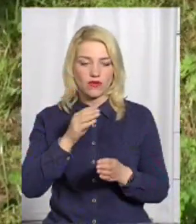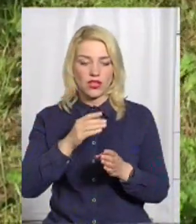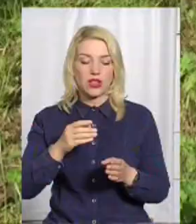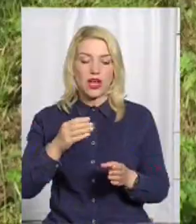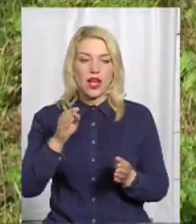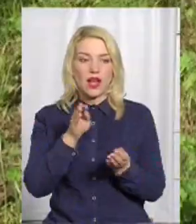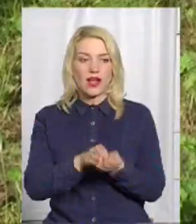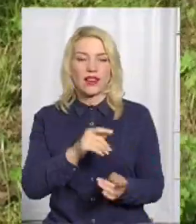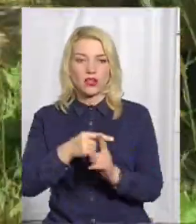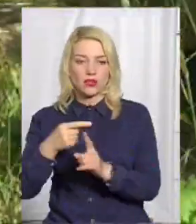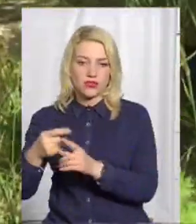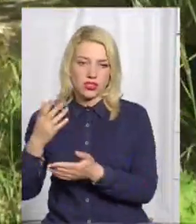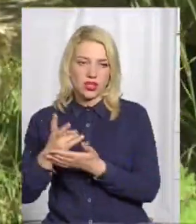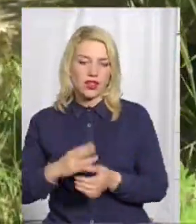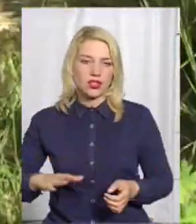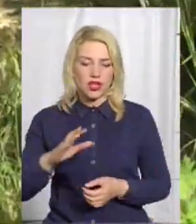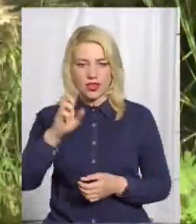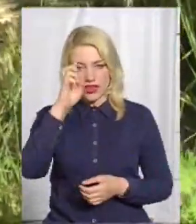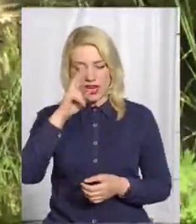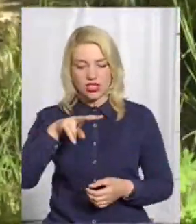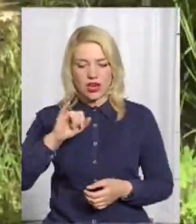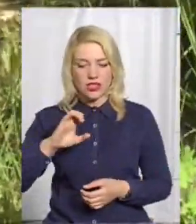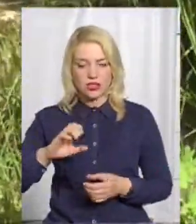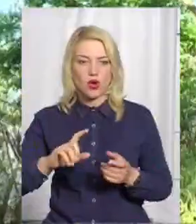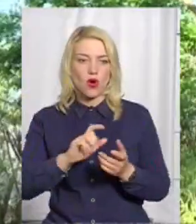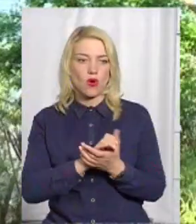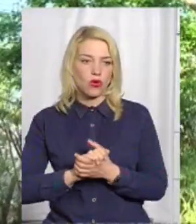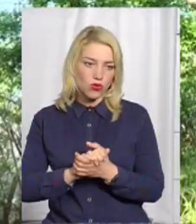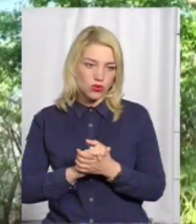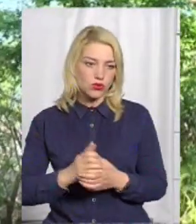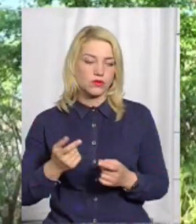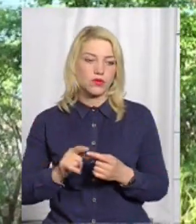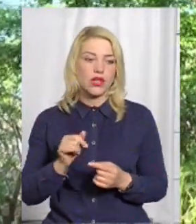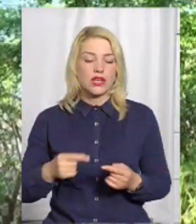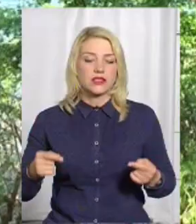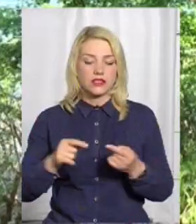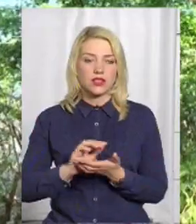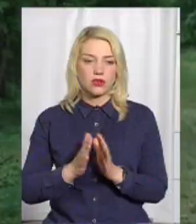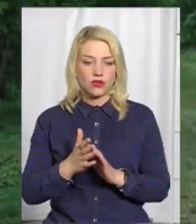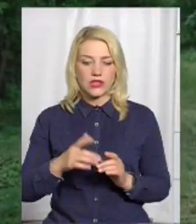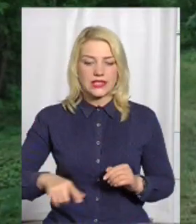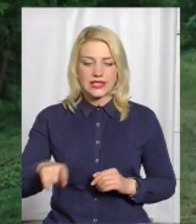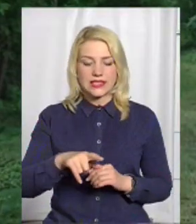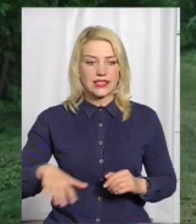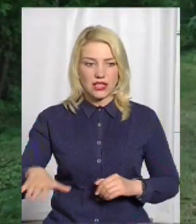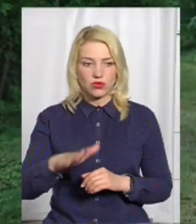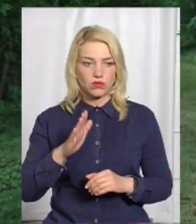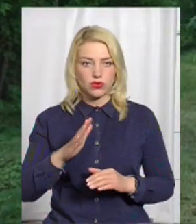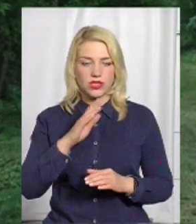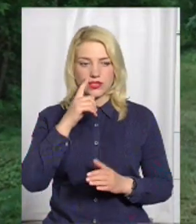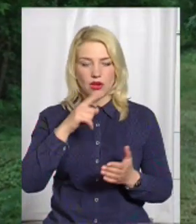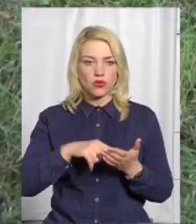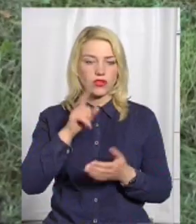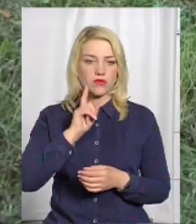Держлісгоспу. Згідно з договором про рекреаційні роботи з 8 жовтня 2018 року, ділянка 9 років буде знаходитися у